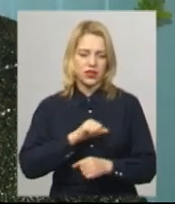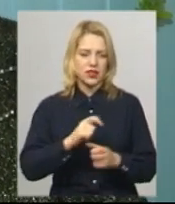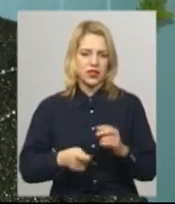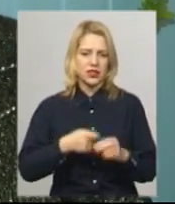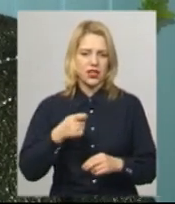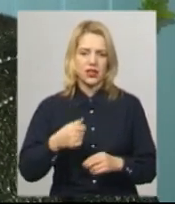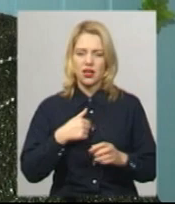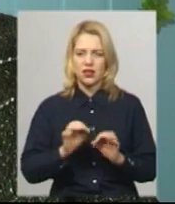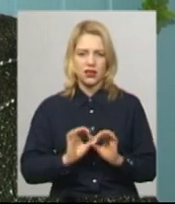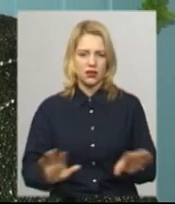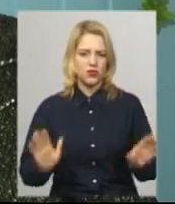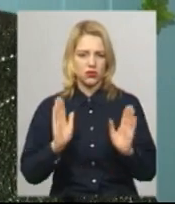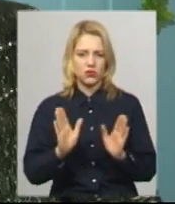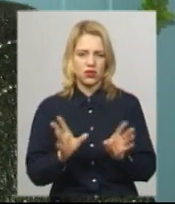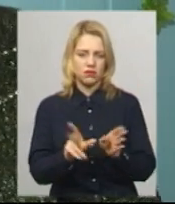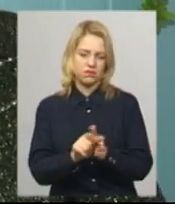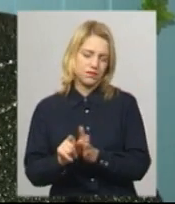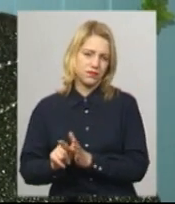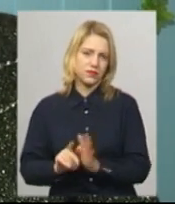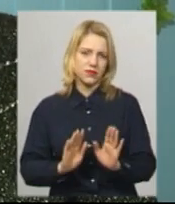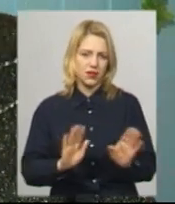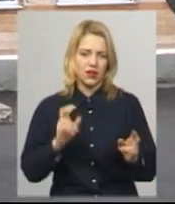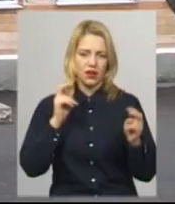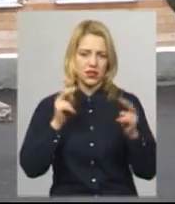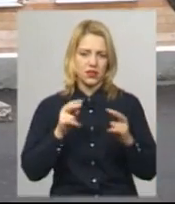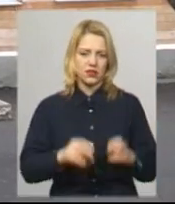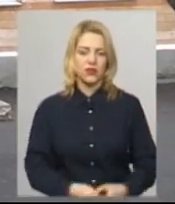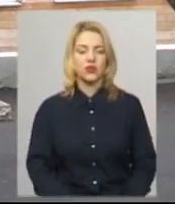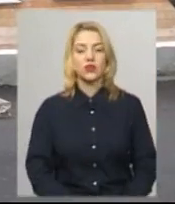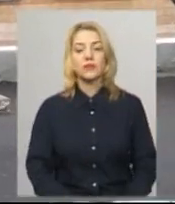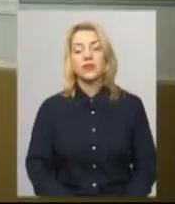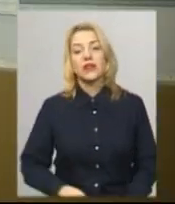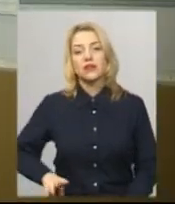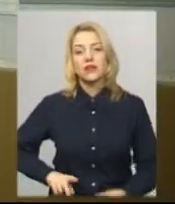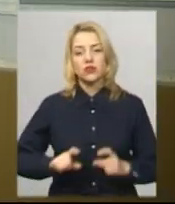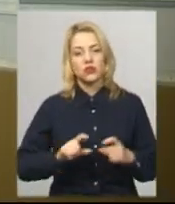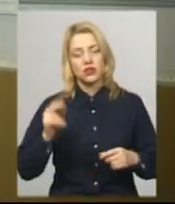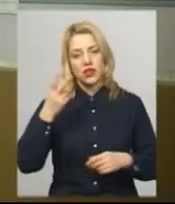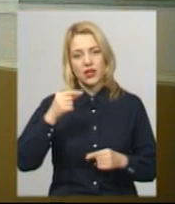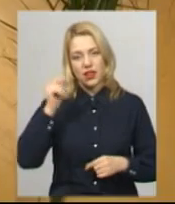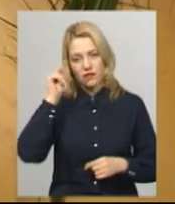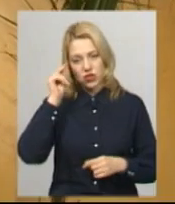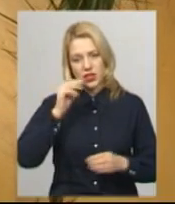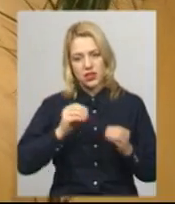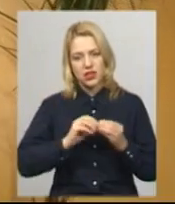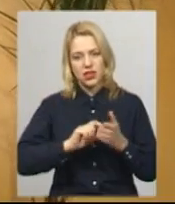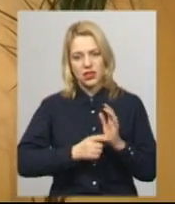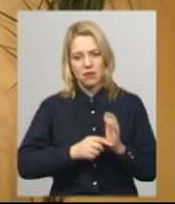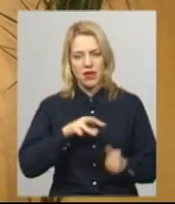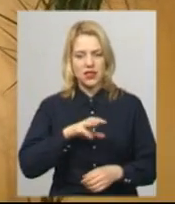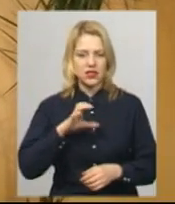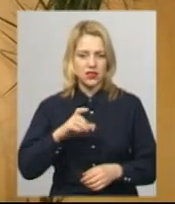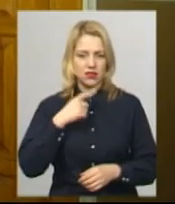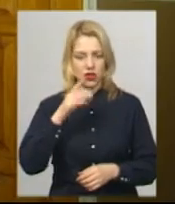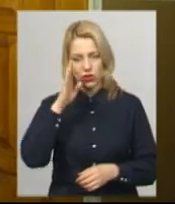я тут не при чому, я таки їздила з ним, ну, як то світок була потім. Директор школи, де навчається десятикласник Артем Марія Свінціцька каже,